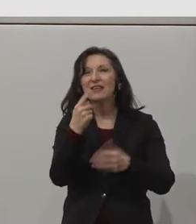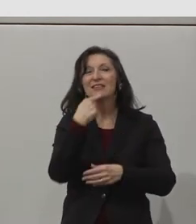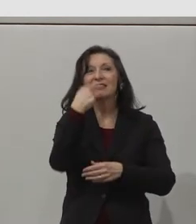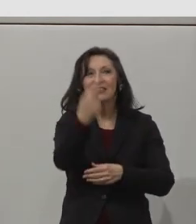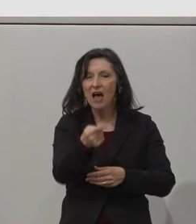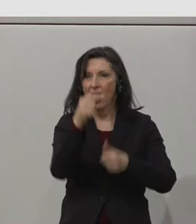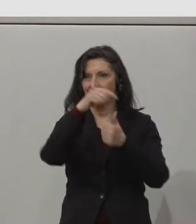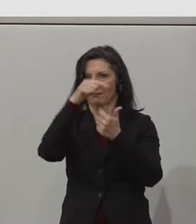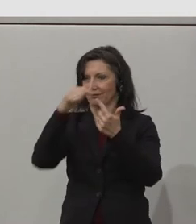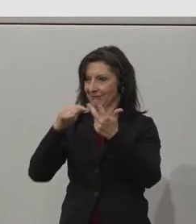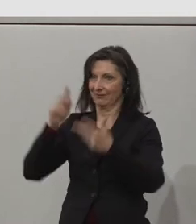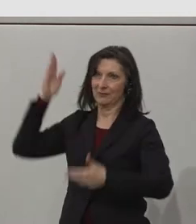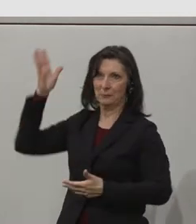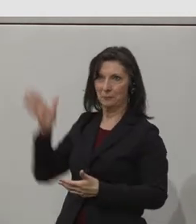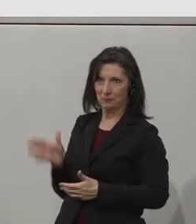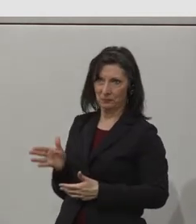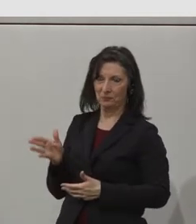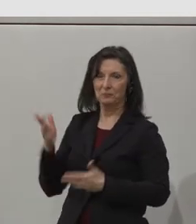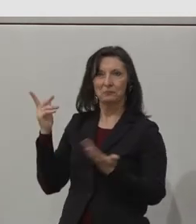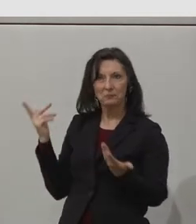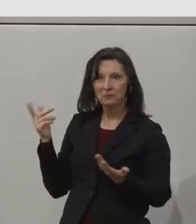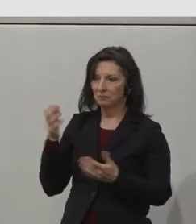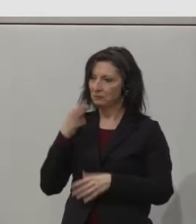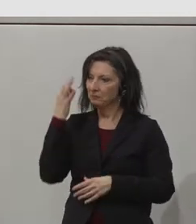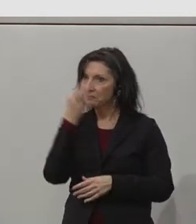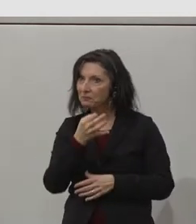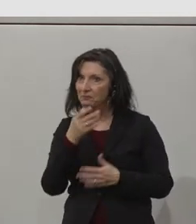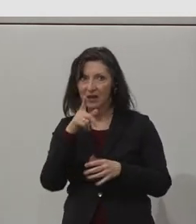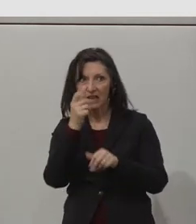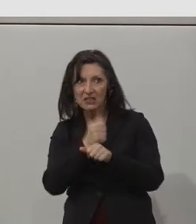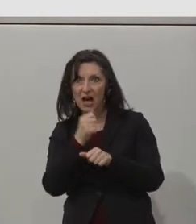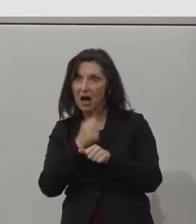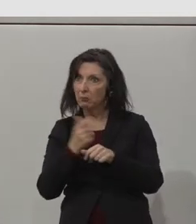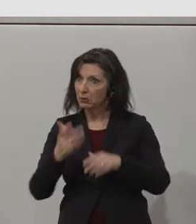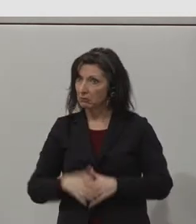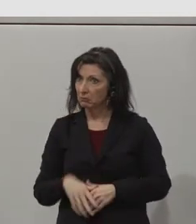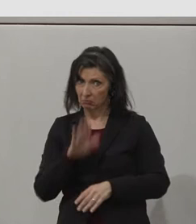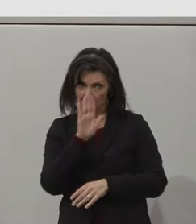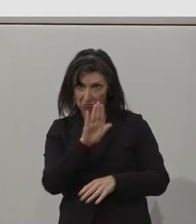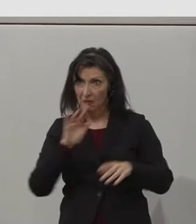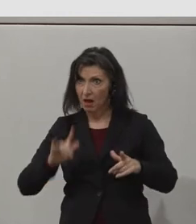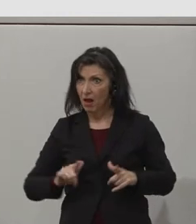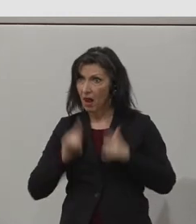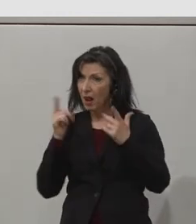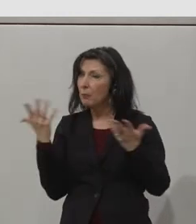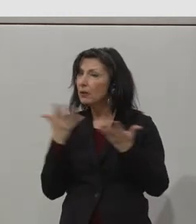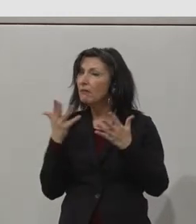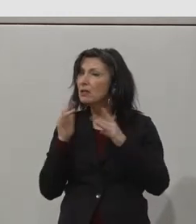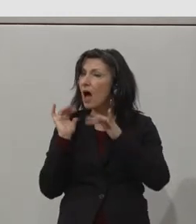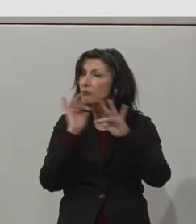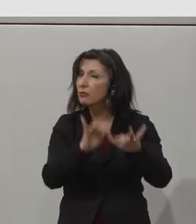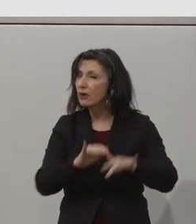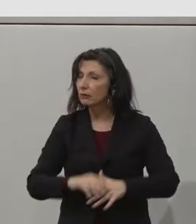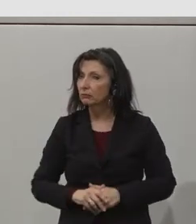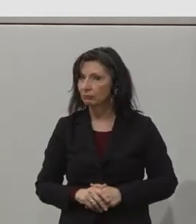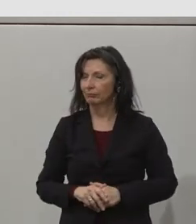I suppose, has had on their lives. So we have Margaret Turley here who says that working in EY means everything